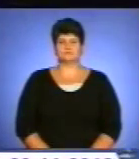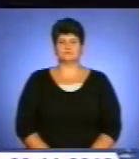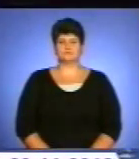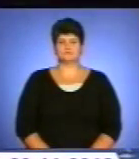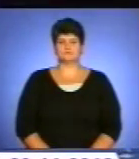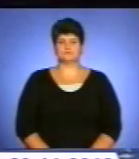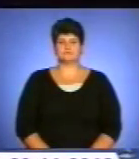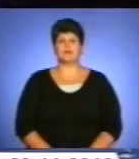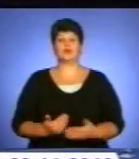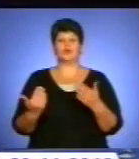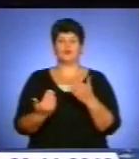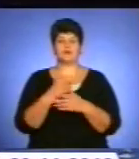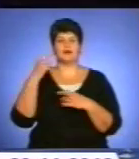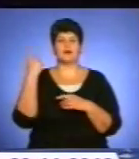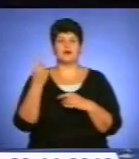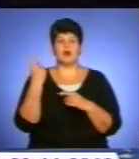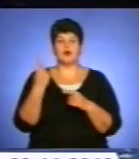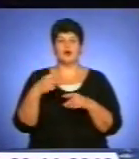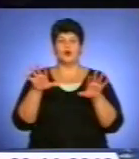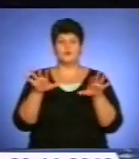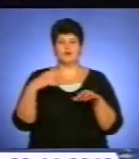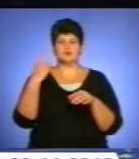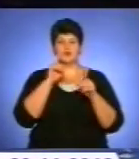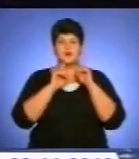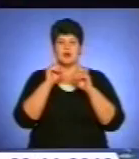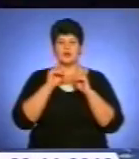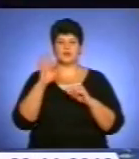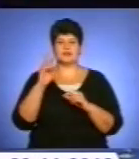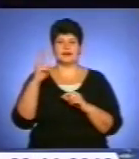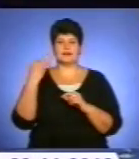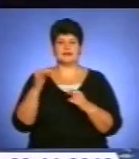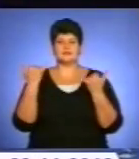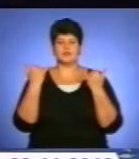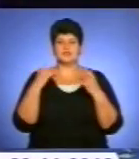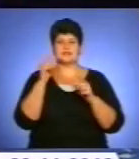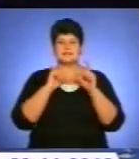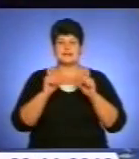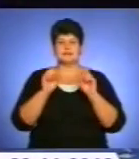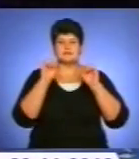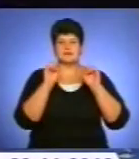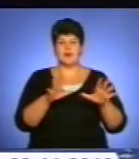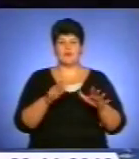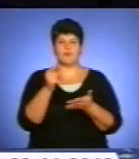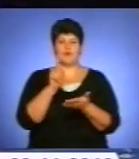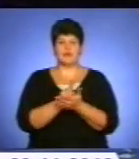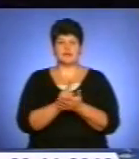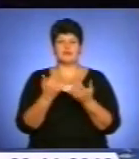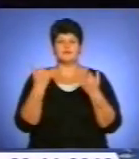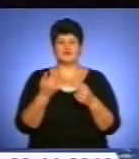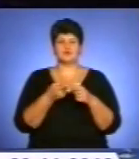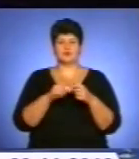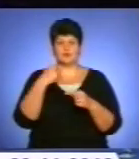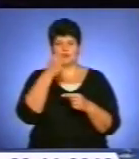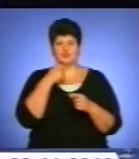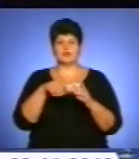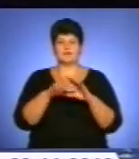І до новин краю. Голова обласної ради Олексій Кайда на сьогоднішній сесії склав повноваження, оскільки на цьогорічних виборах до